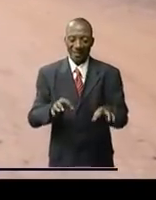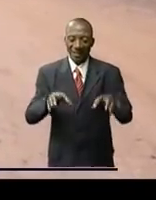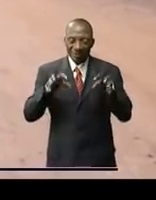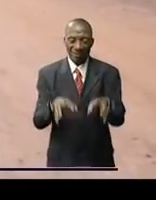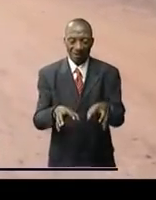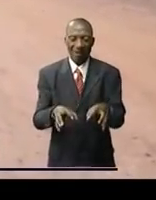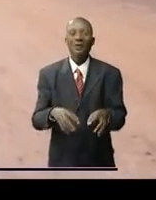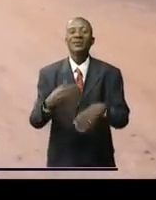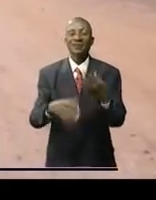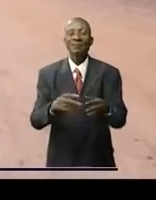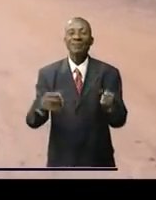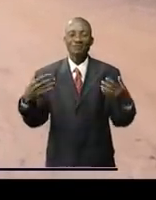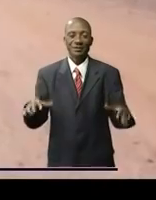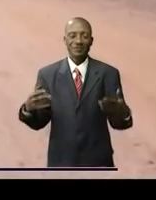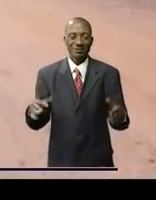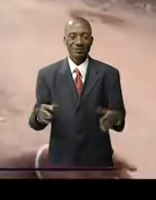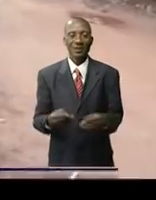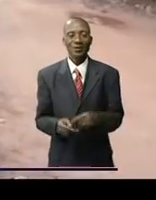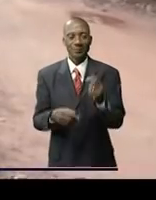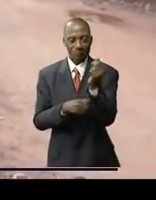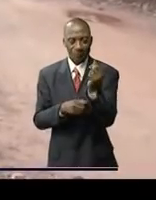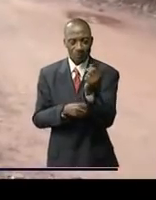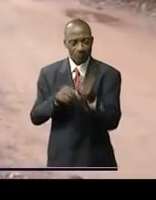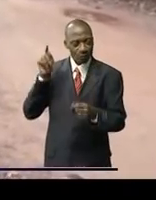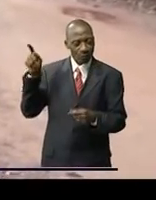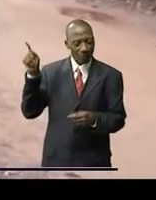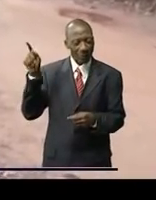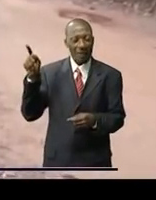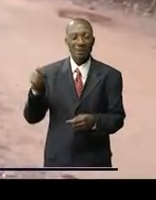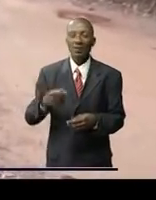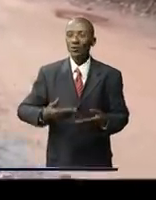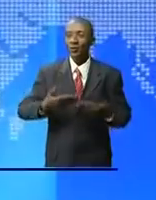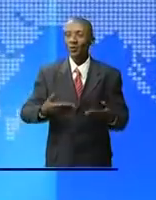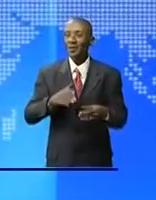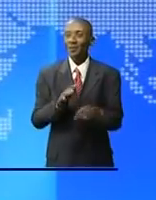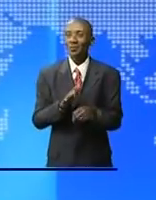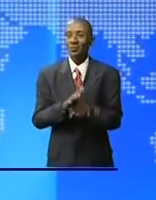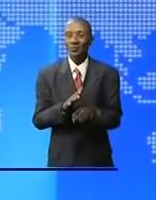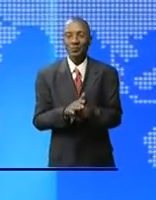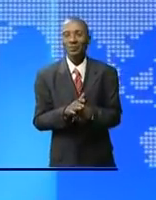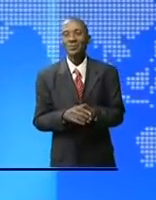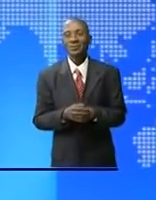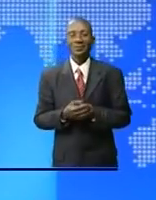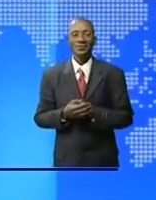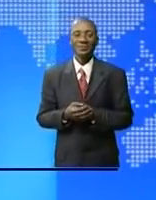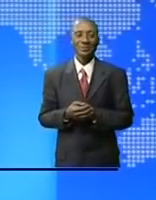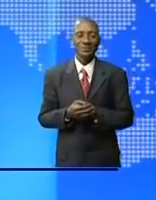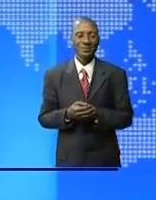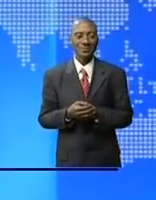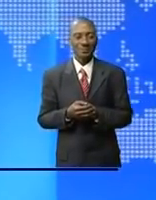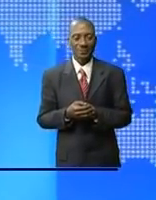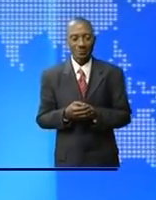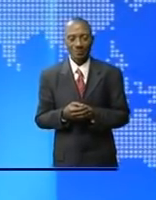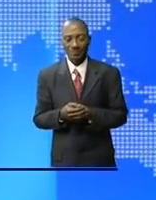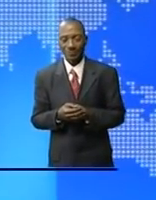grande satisfaction de ces usagers qui ont jeté des fleurs à Basso Kassaini L'autorité provinciale est déterminée Le